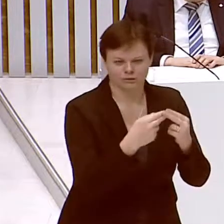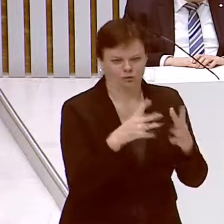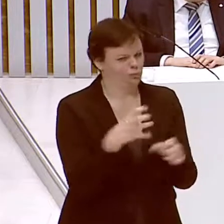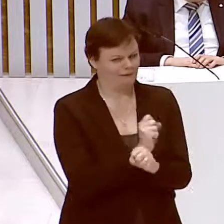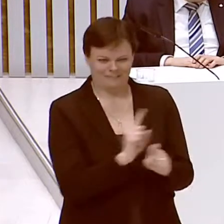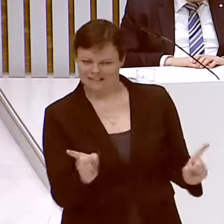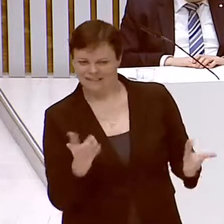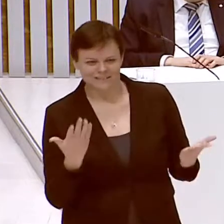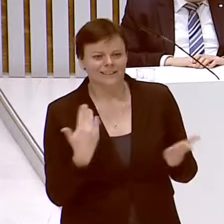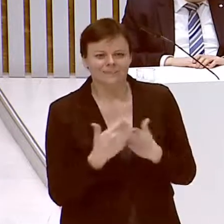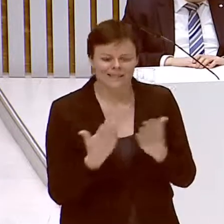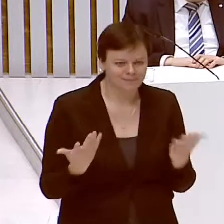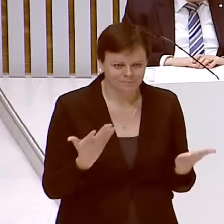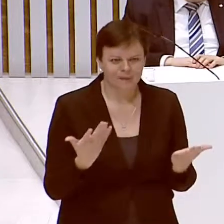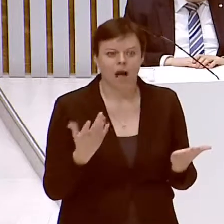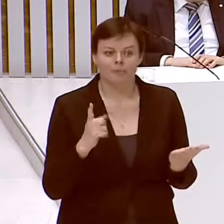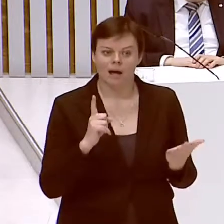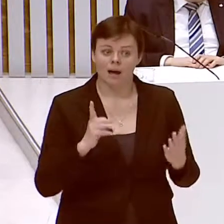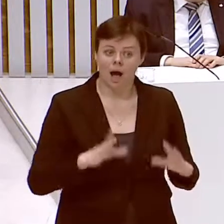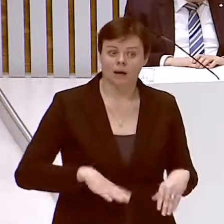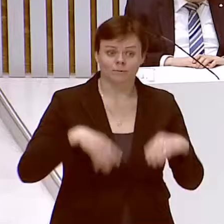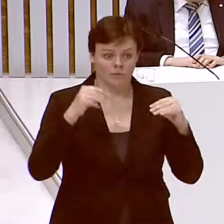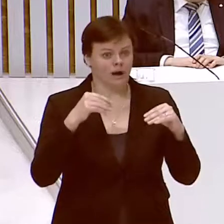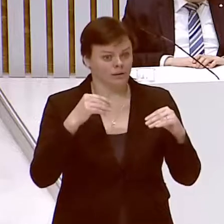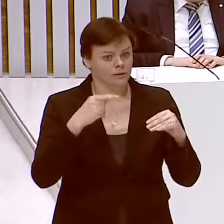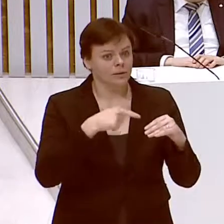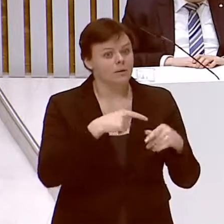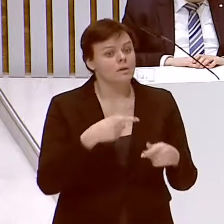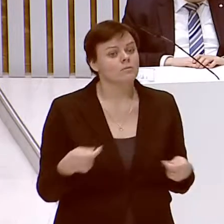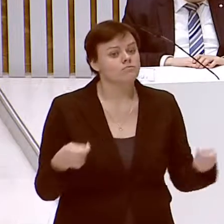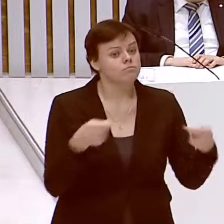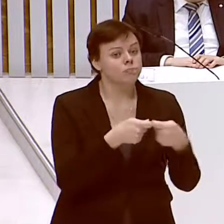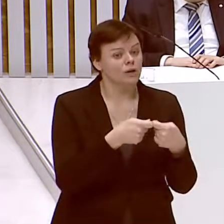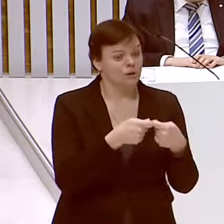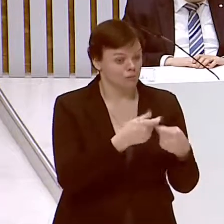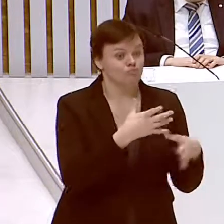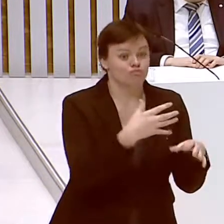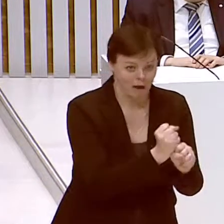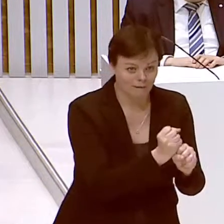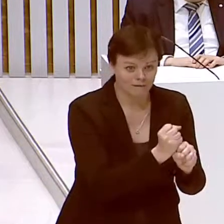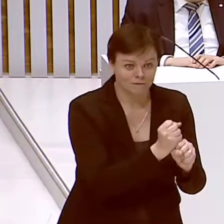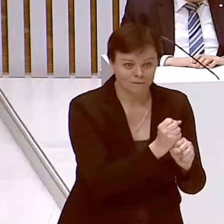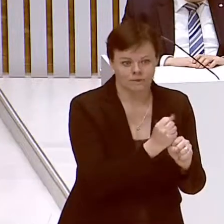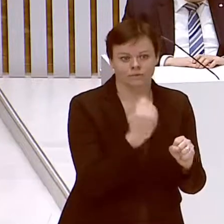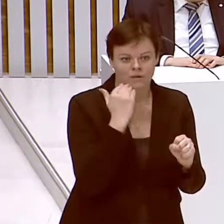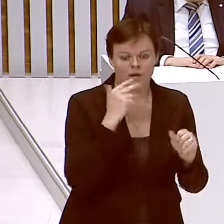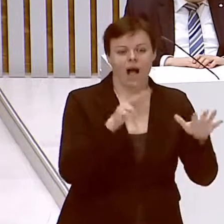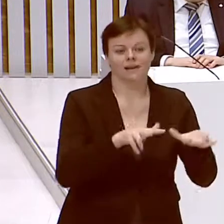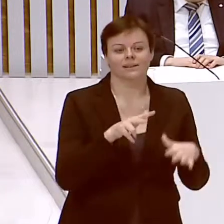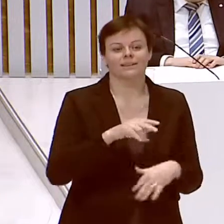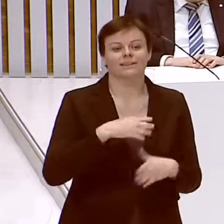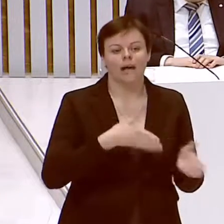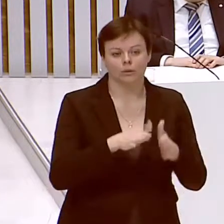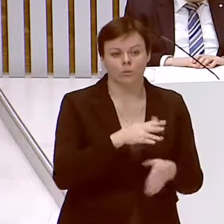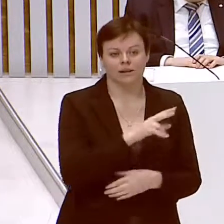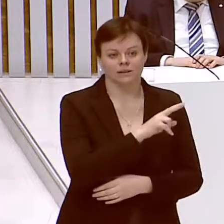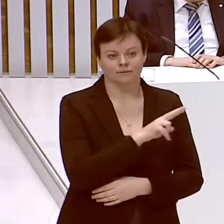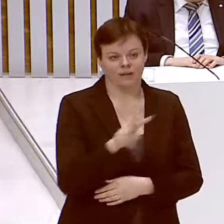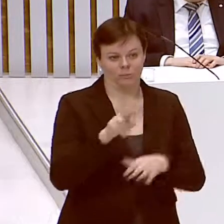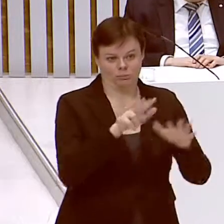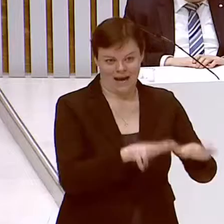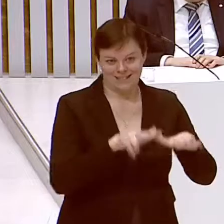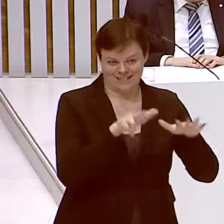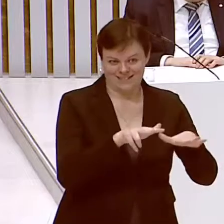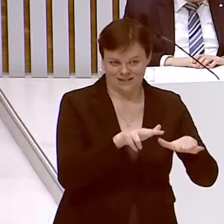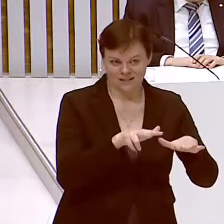wollte es der Bund regeln. Am 18. Januar 2018 habe das Bundesministerium für Arbeit und